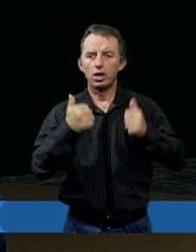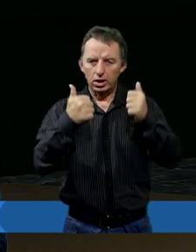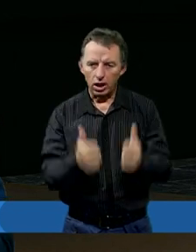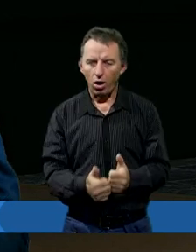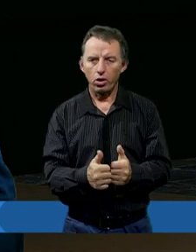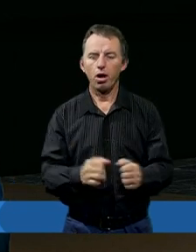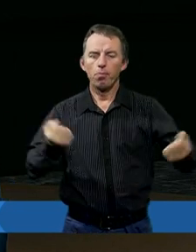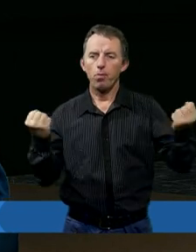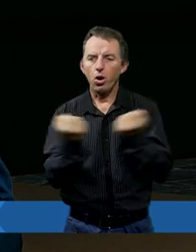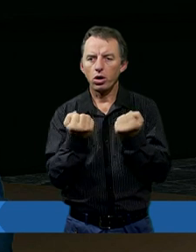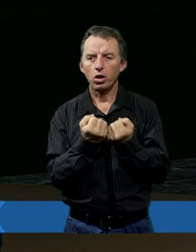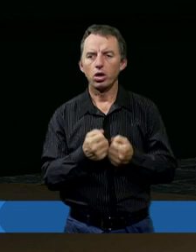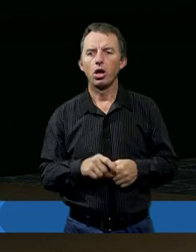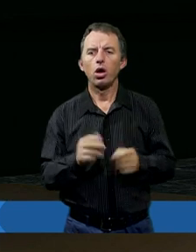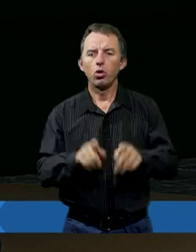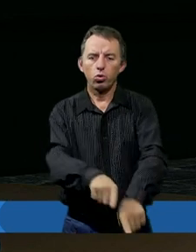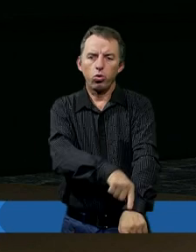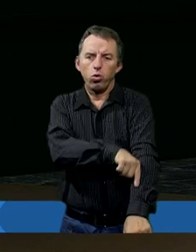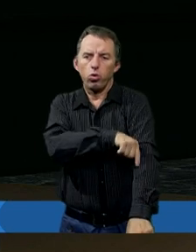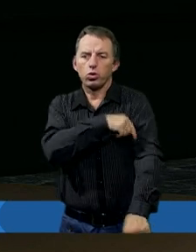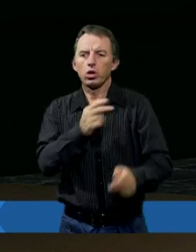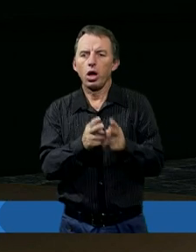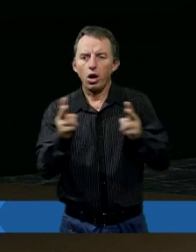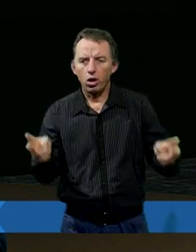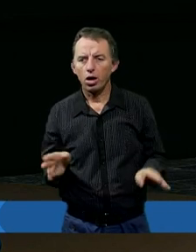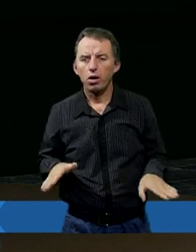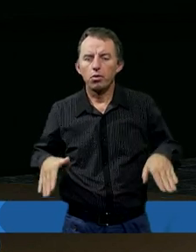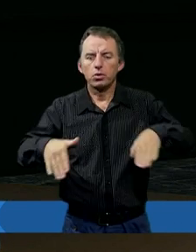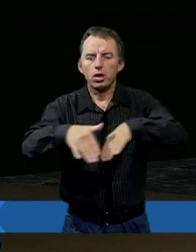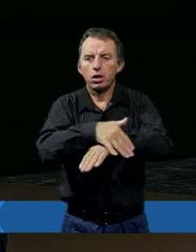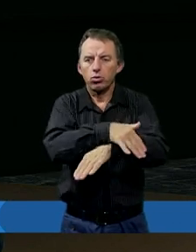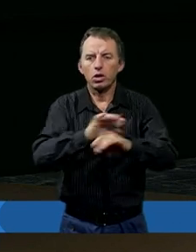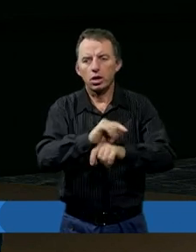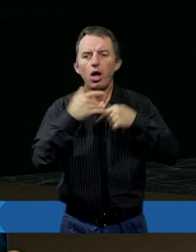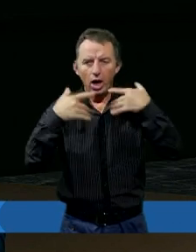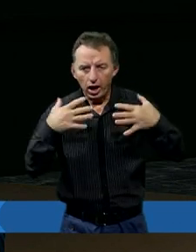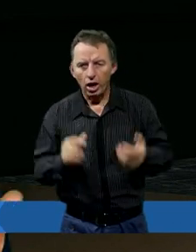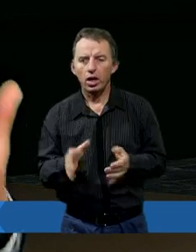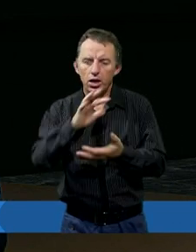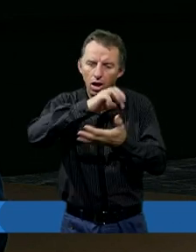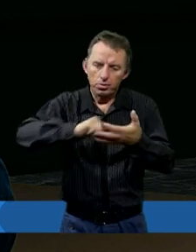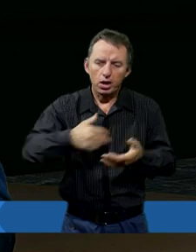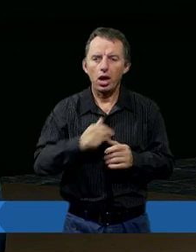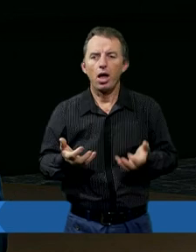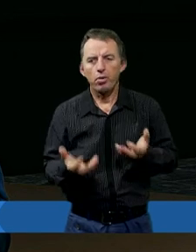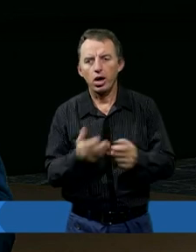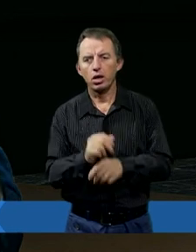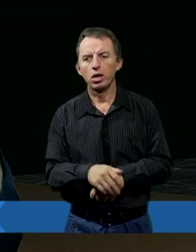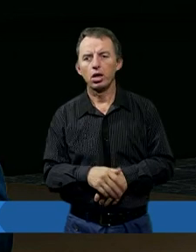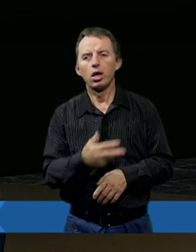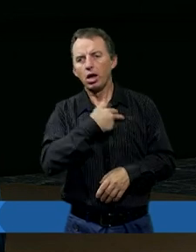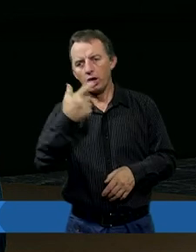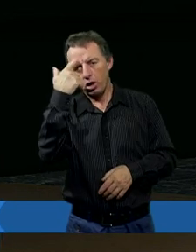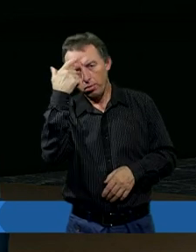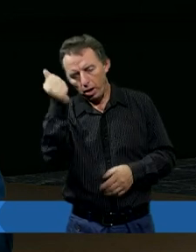mocny, który przez dłuższy okres nie mija, On przysłania całą radość, odbiera nam chęć, cofa jakby